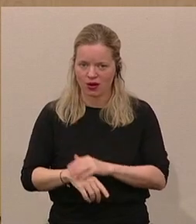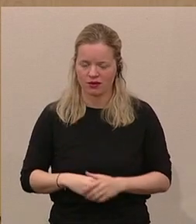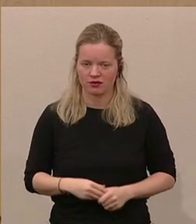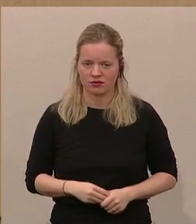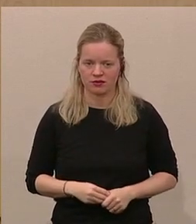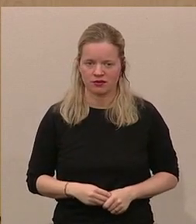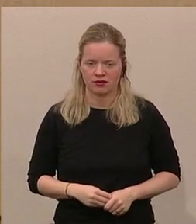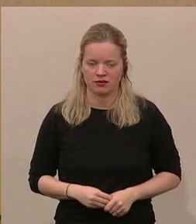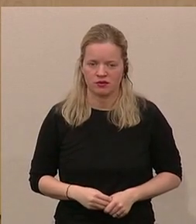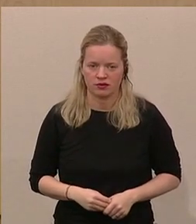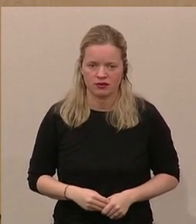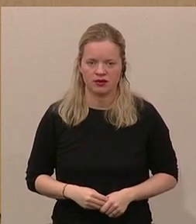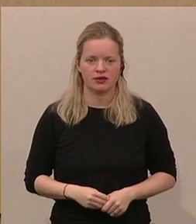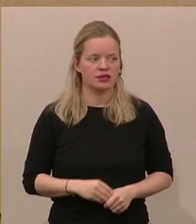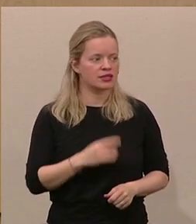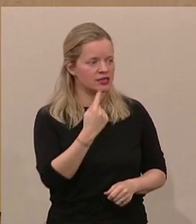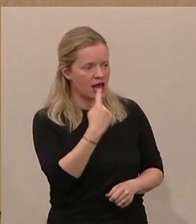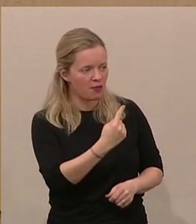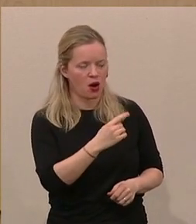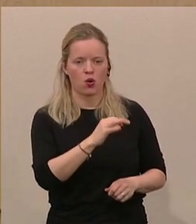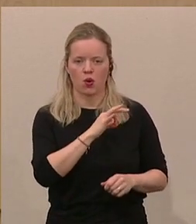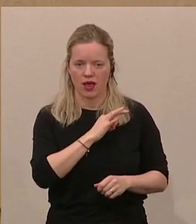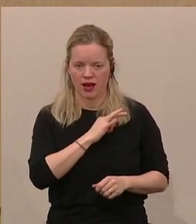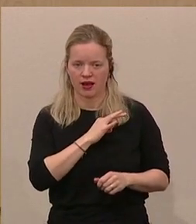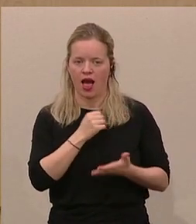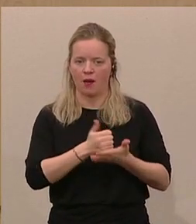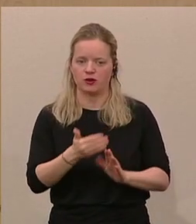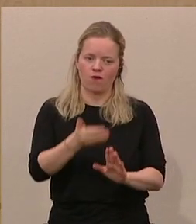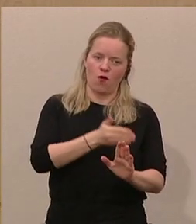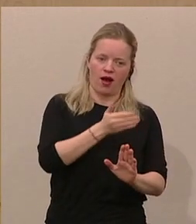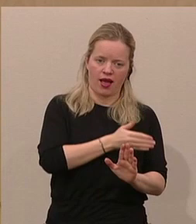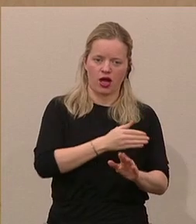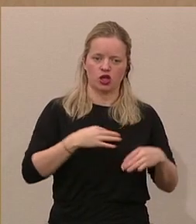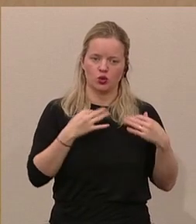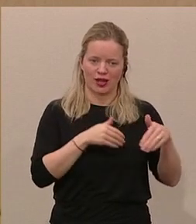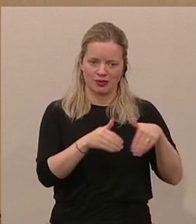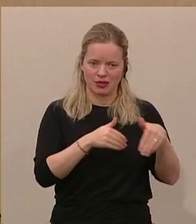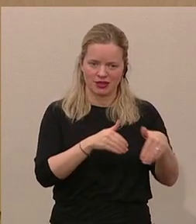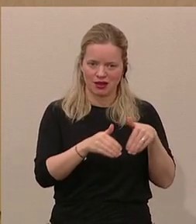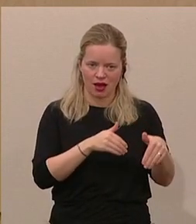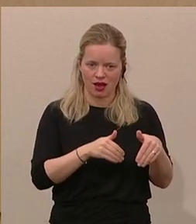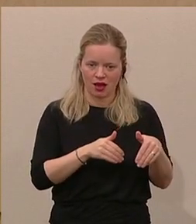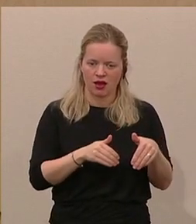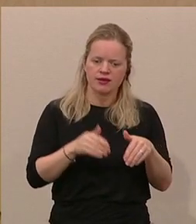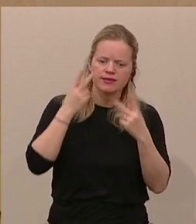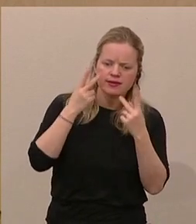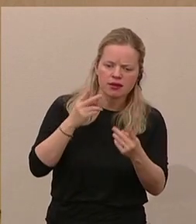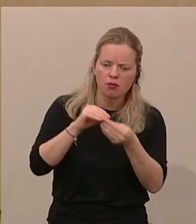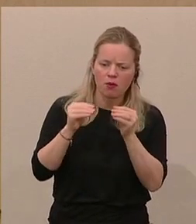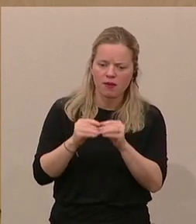Haben Sie und Ihre Kollegen, Amtsvorgänger und damaligen Gesundheitsminister, die drohenden Probleme nicht gesehen?